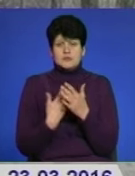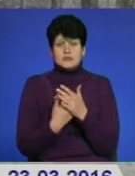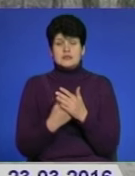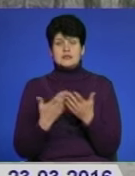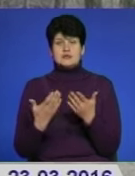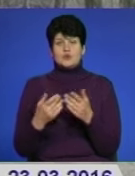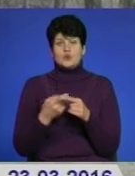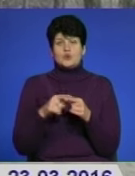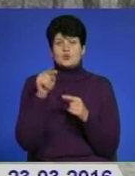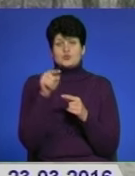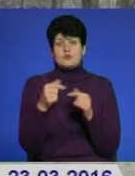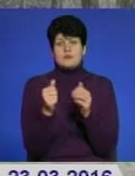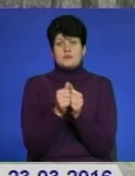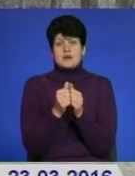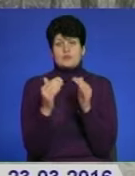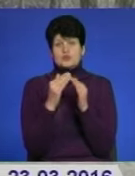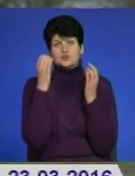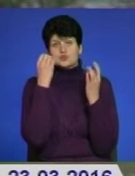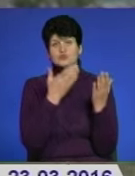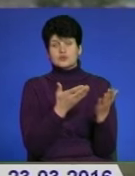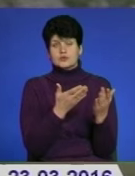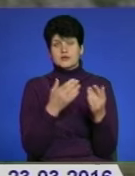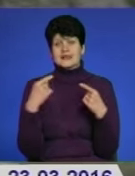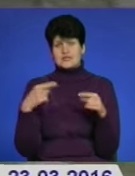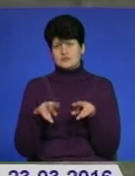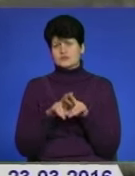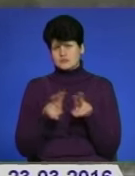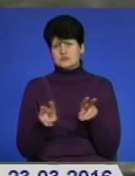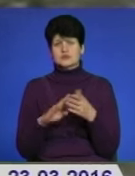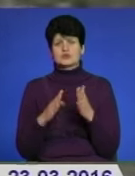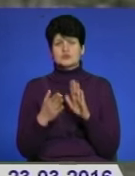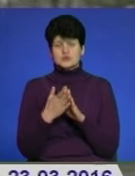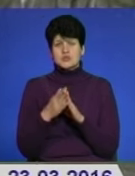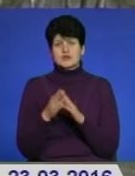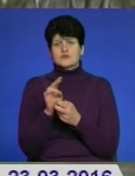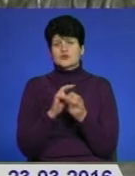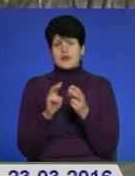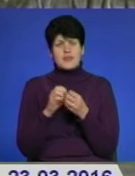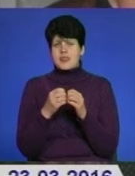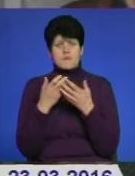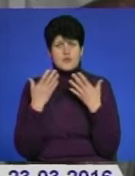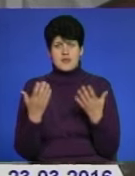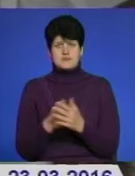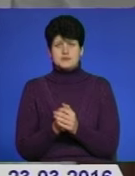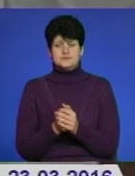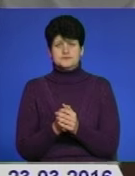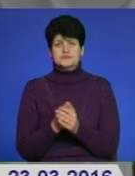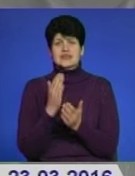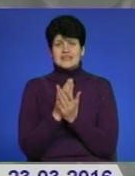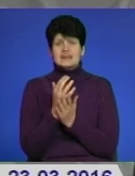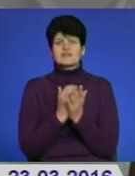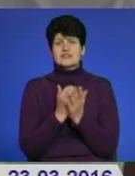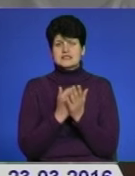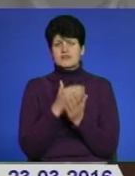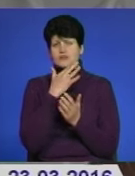наводить ось цю біля будинку культури. Інші в подібному стані і відшукати їх не проблема. Є в резерві в нас